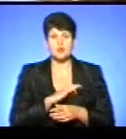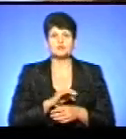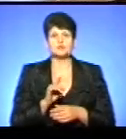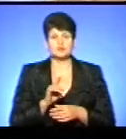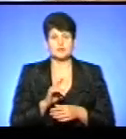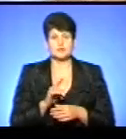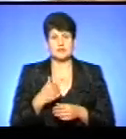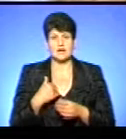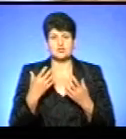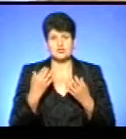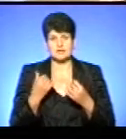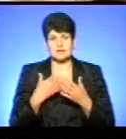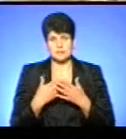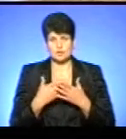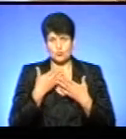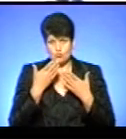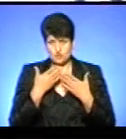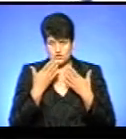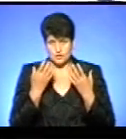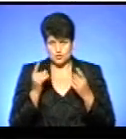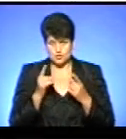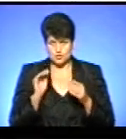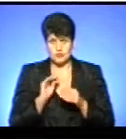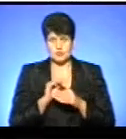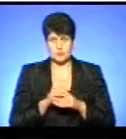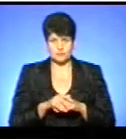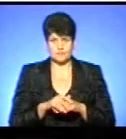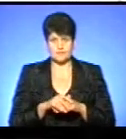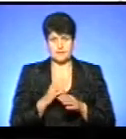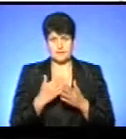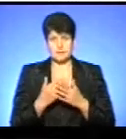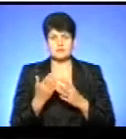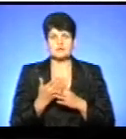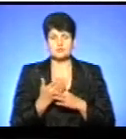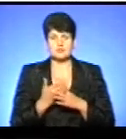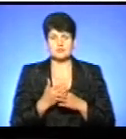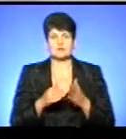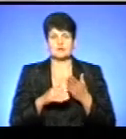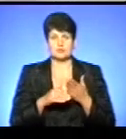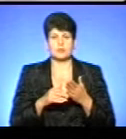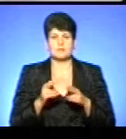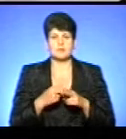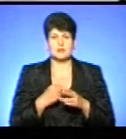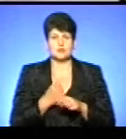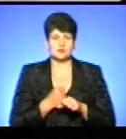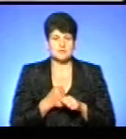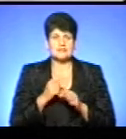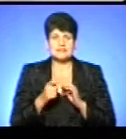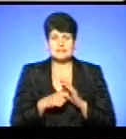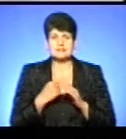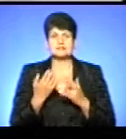я ще, напевно, почитаю додатково щось». «Це, наприклад, на субсидії, на допомоги безробітні». «Дізналися, що